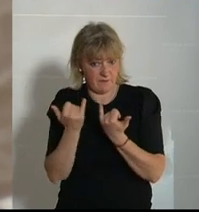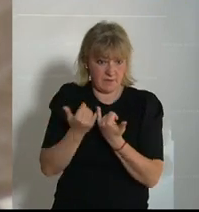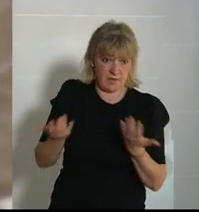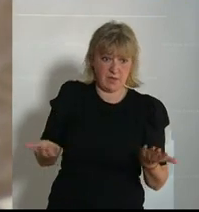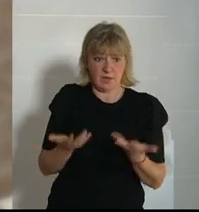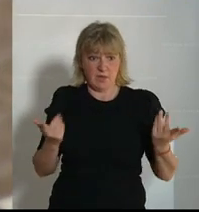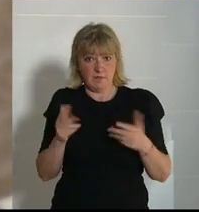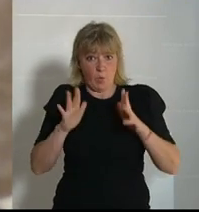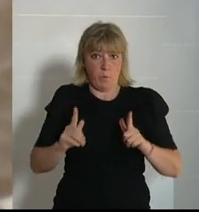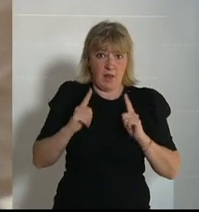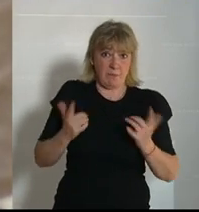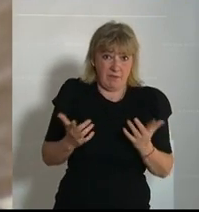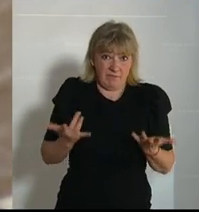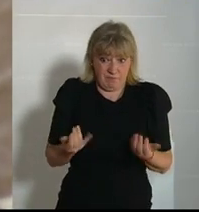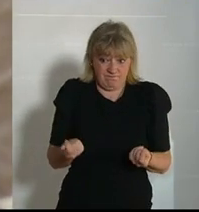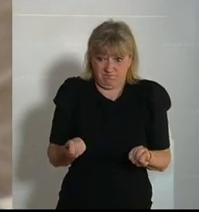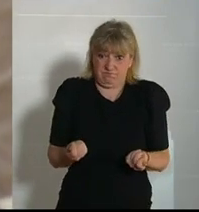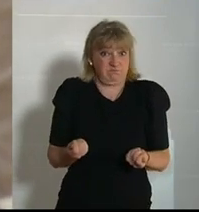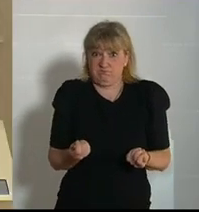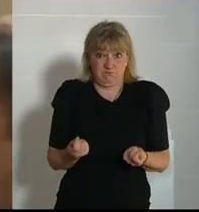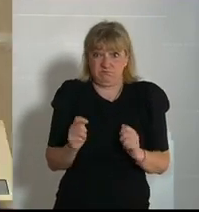einfach zu überleben. Es gibt es nicht.